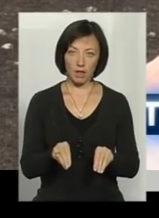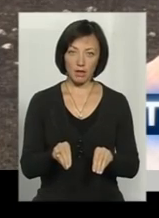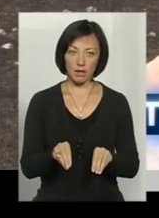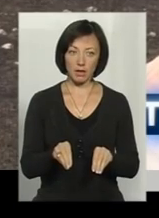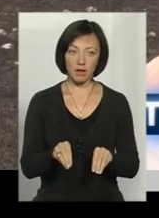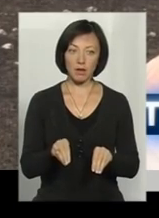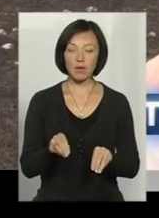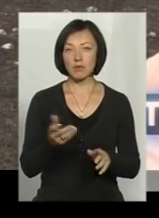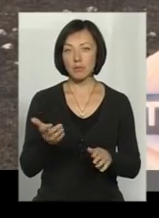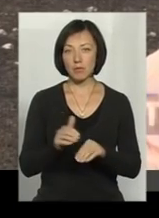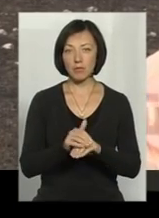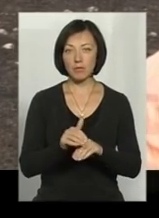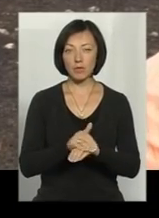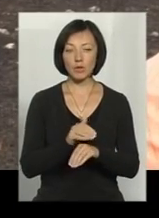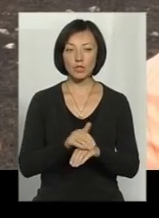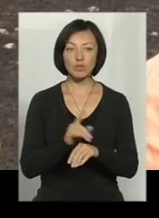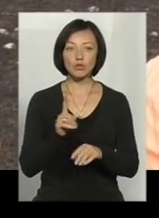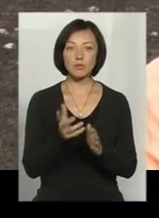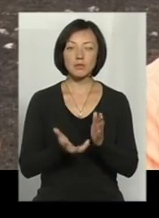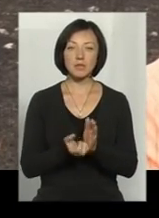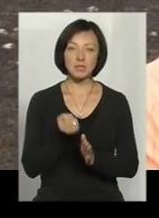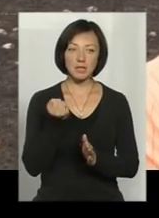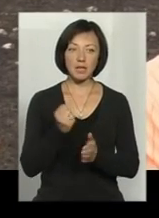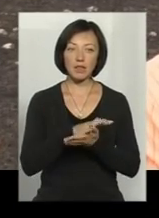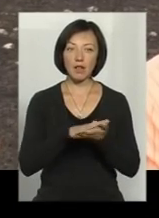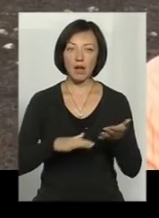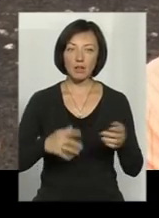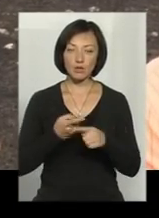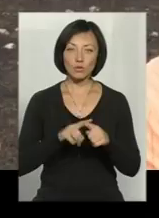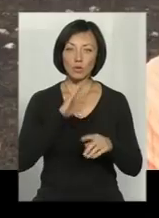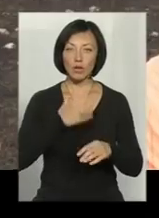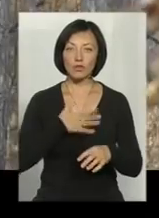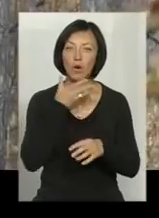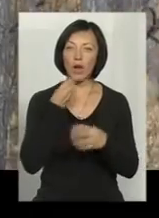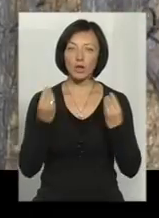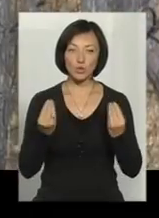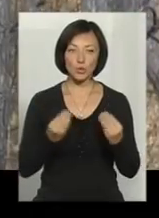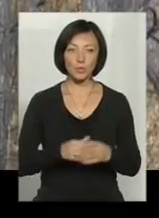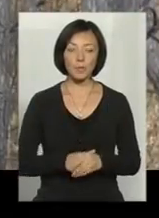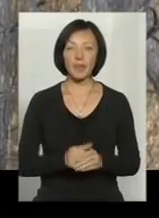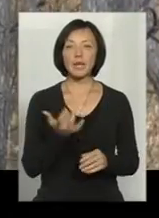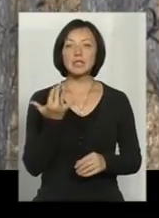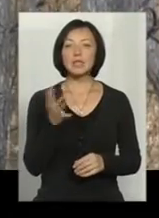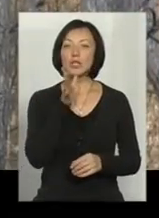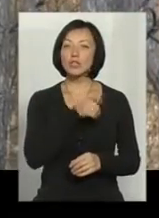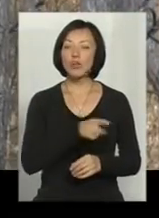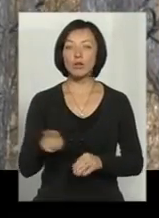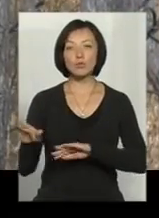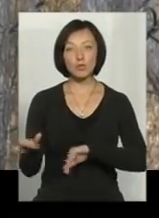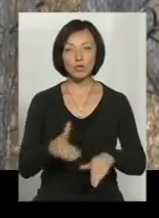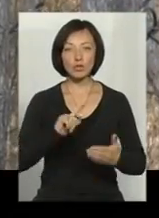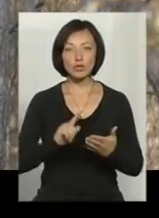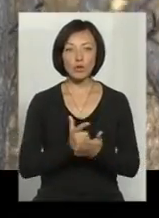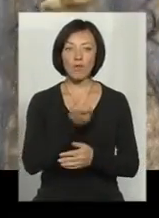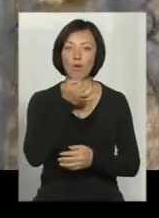Ну, і молодці, що в них спасли, дай ще цю нашу красоту. Скільки часу має пройти, аби її знову